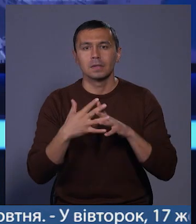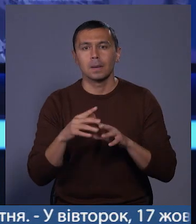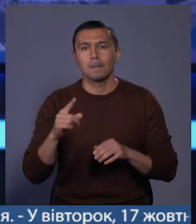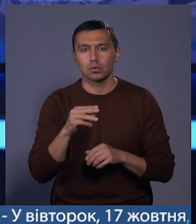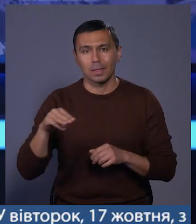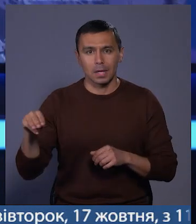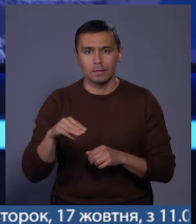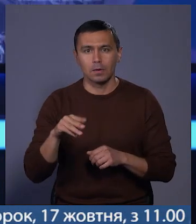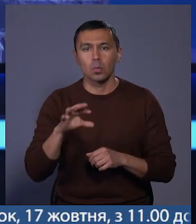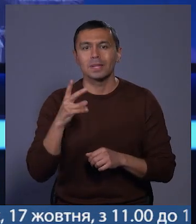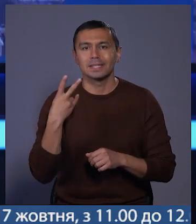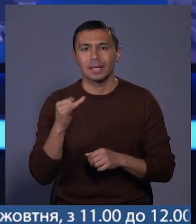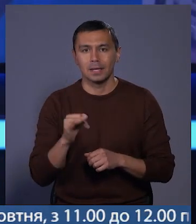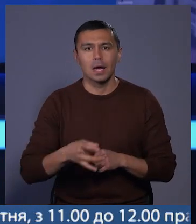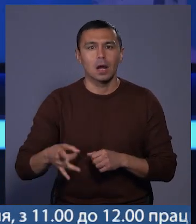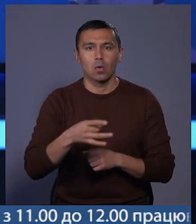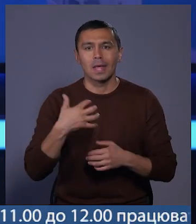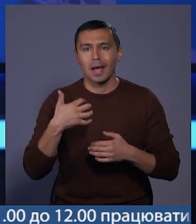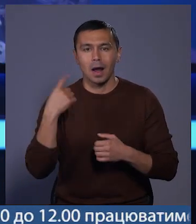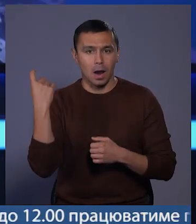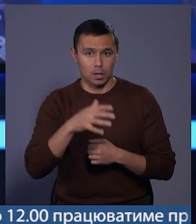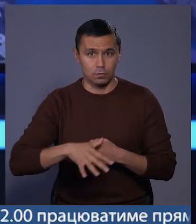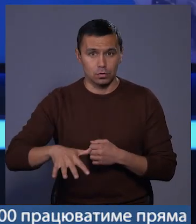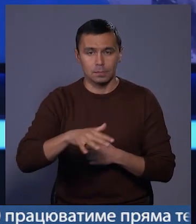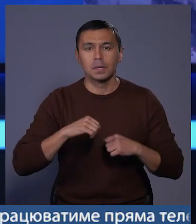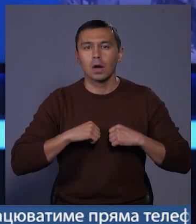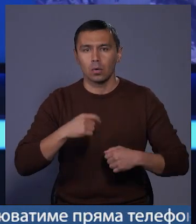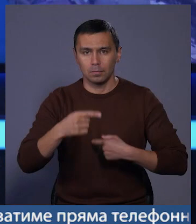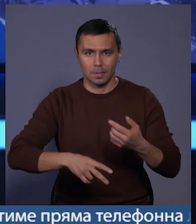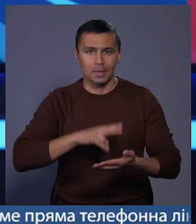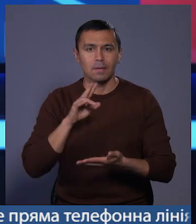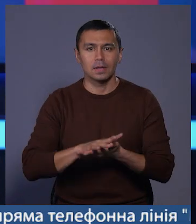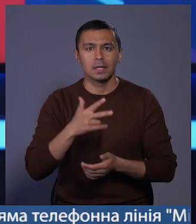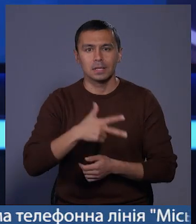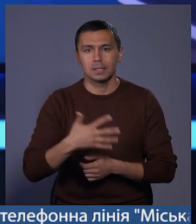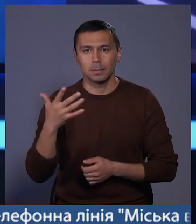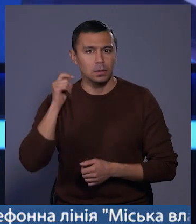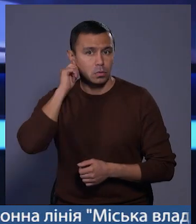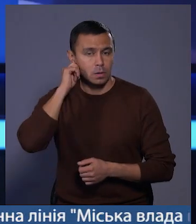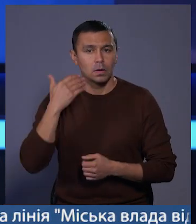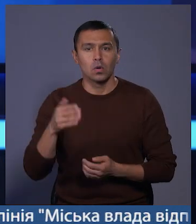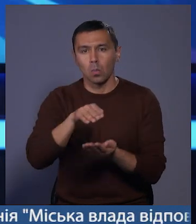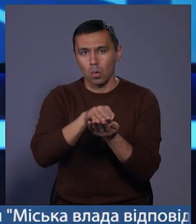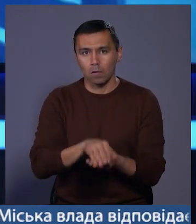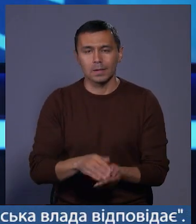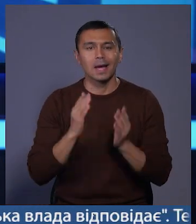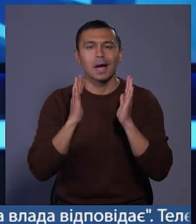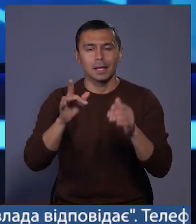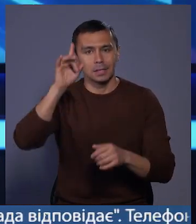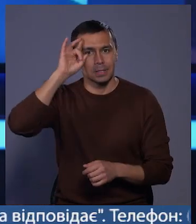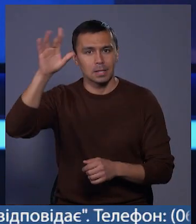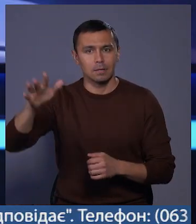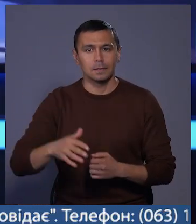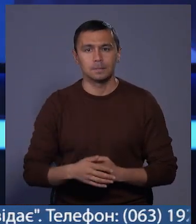Першотравневе Куп'янського району, що на Харківщині. Герою навіки – 35. Його поховали на Аллеї